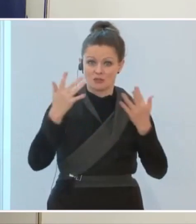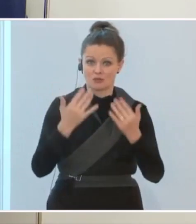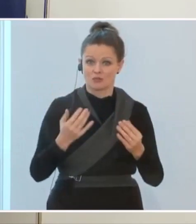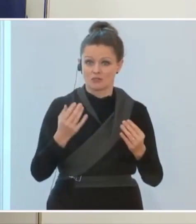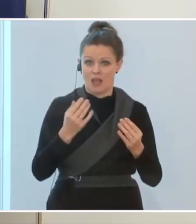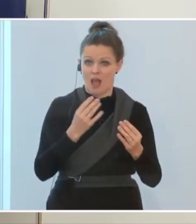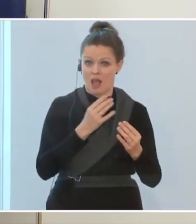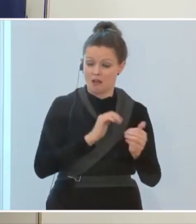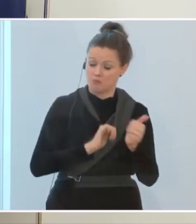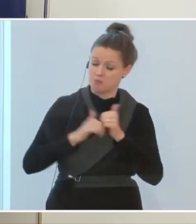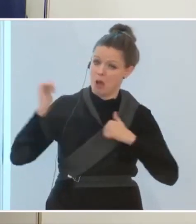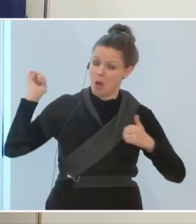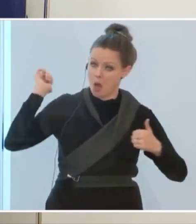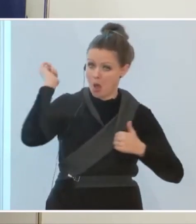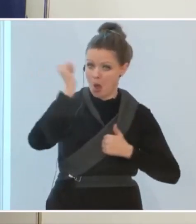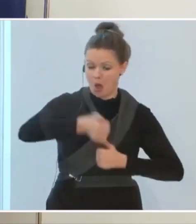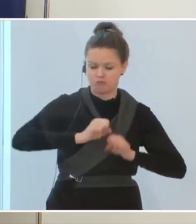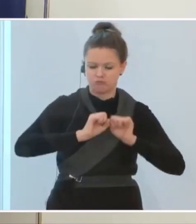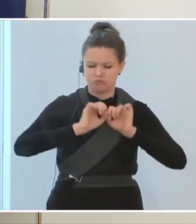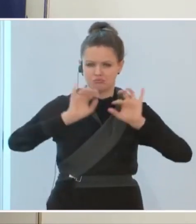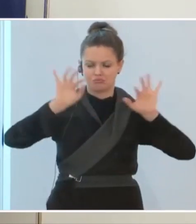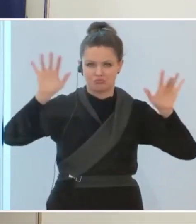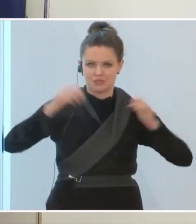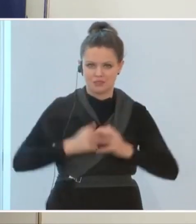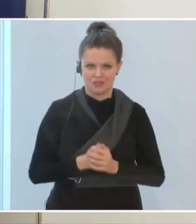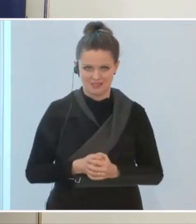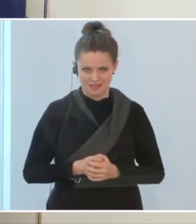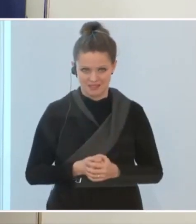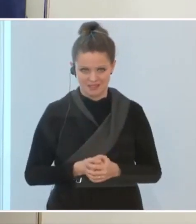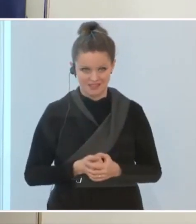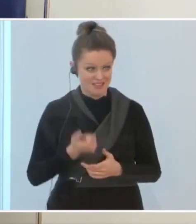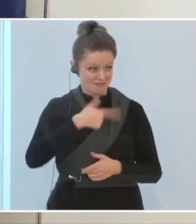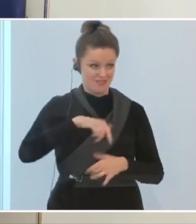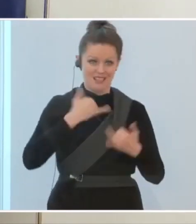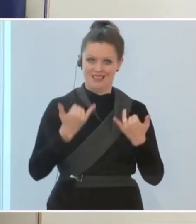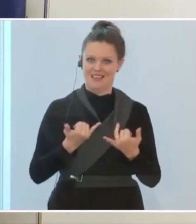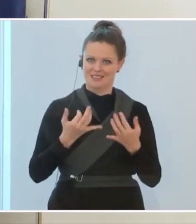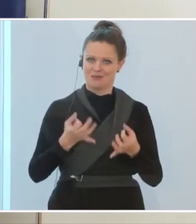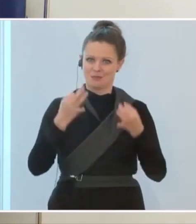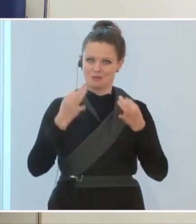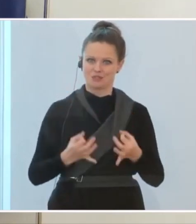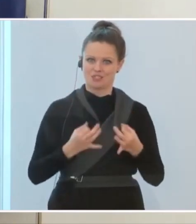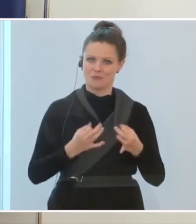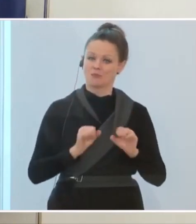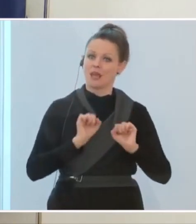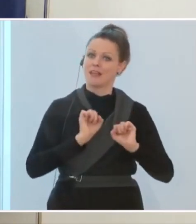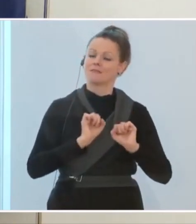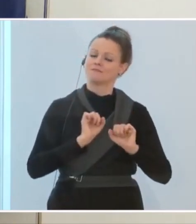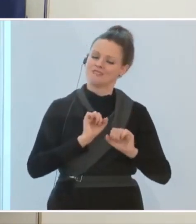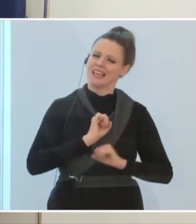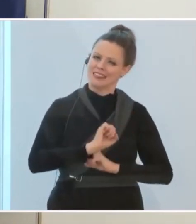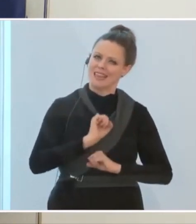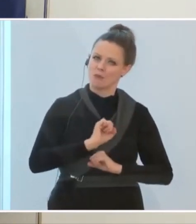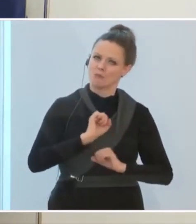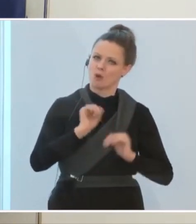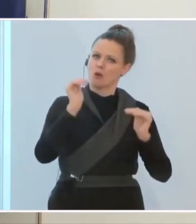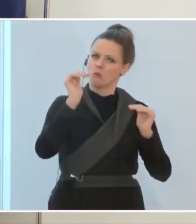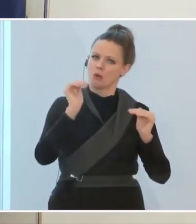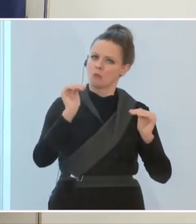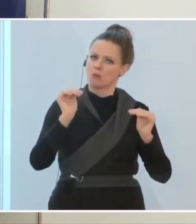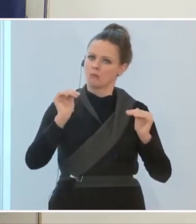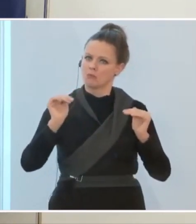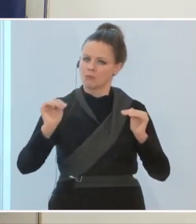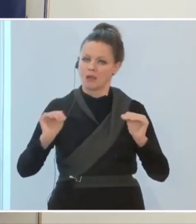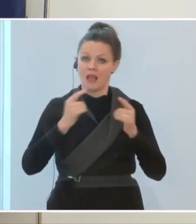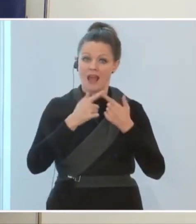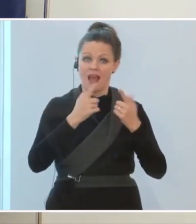überholt haben. Und während wir gerade in einem gewissen Tempo nach unten gehen, steigen diese Länder gerade an.